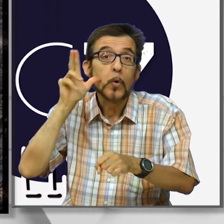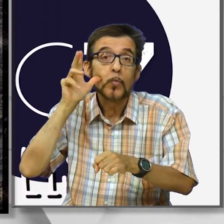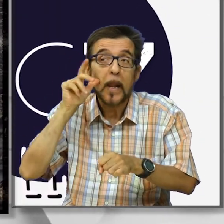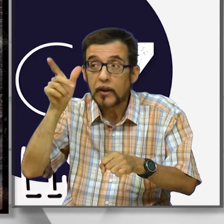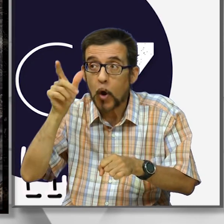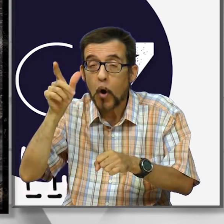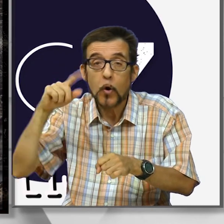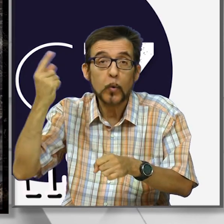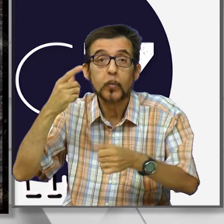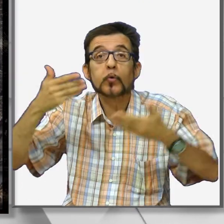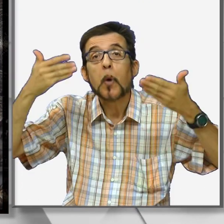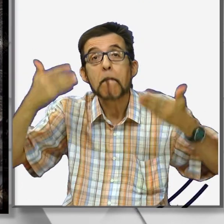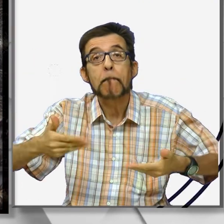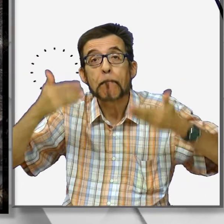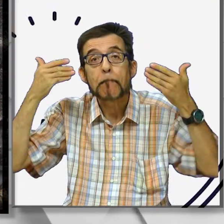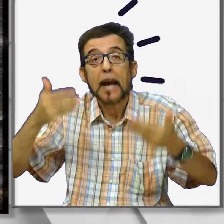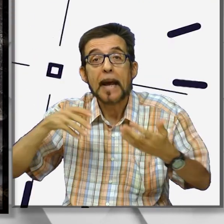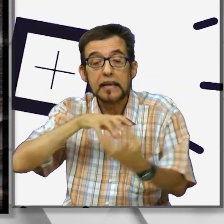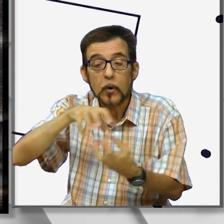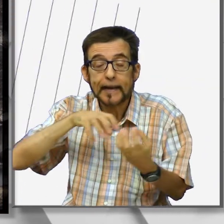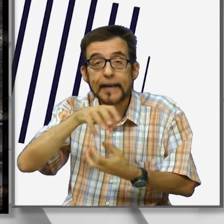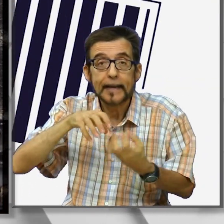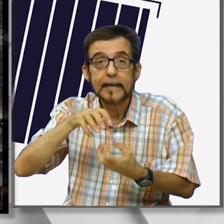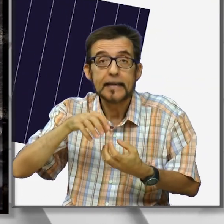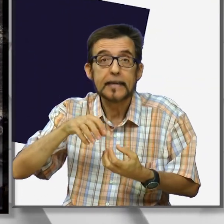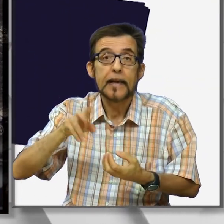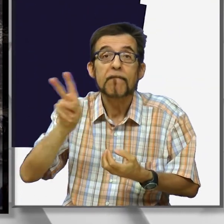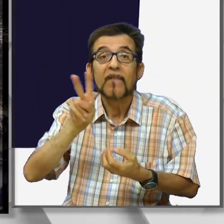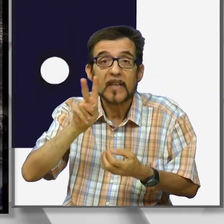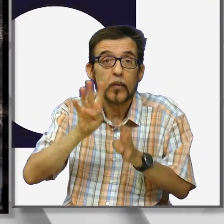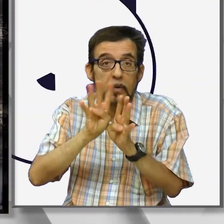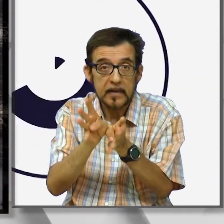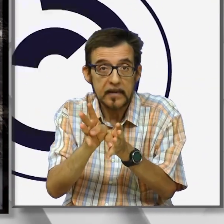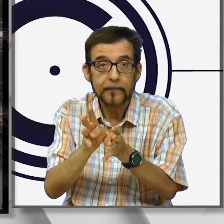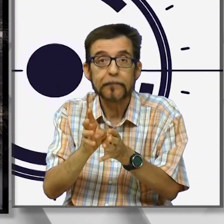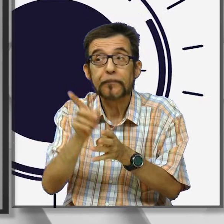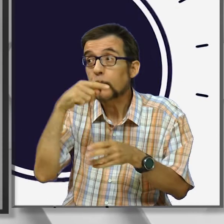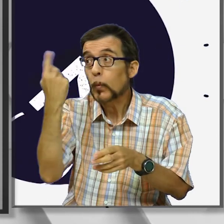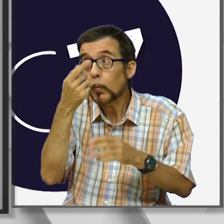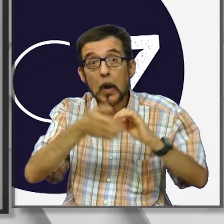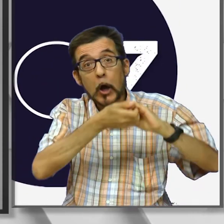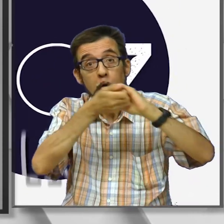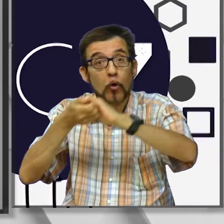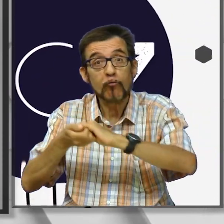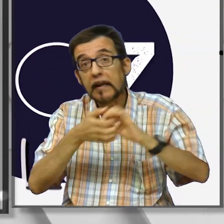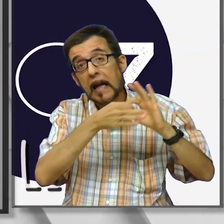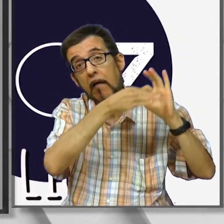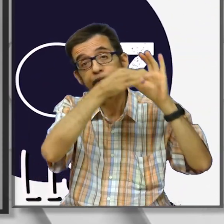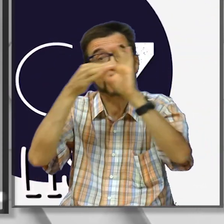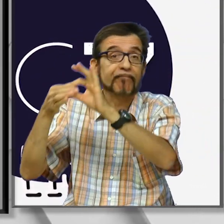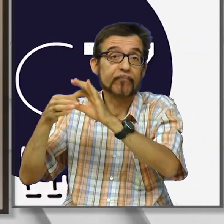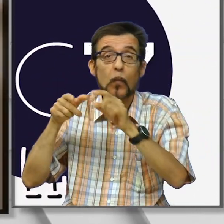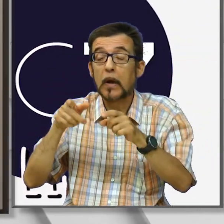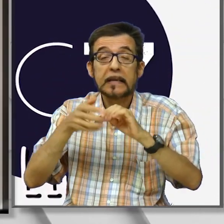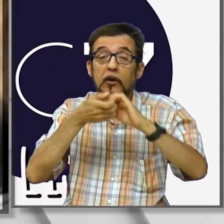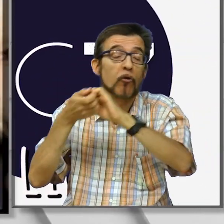il peso di una crisi, come per esempio quella pandemica, è tutta la società che sta male. Questa Sardegna non può rinascere senza le